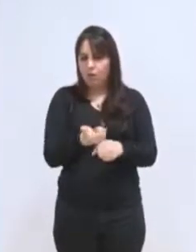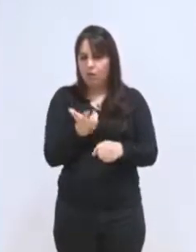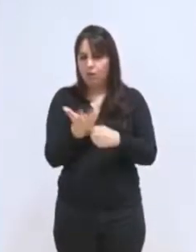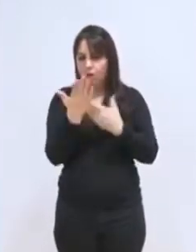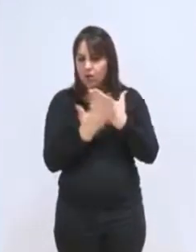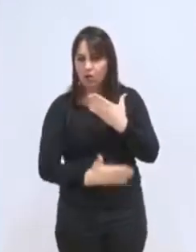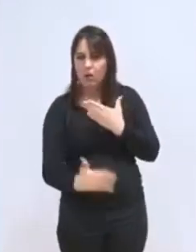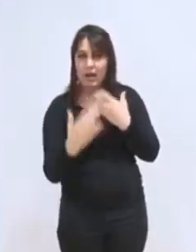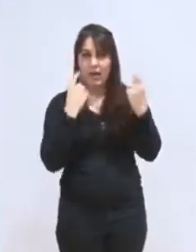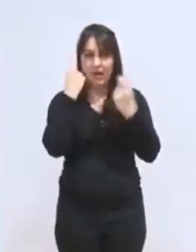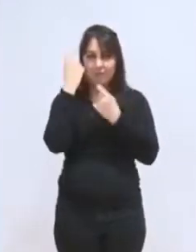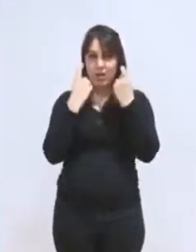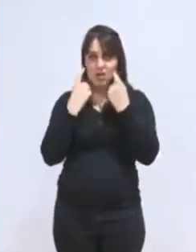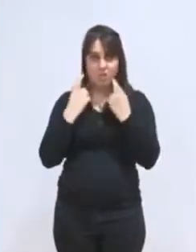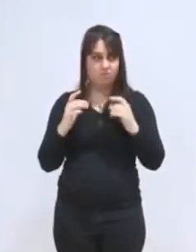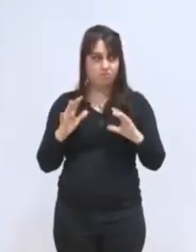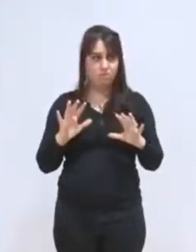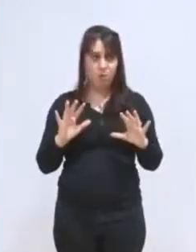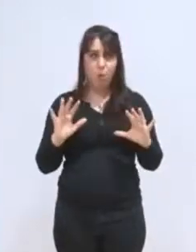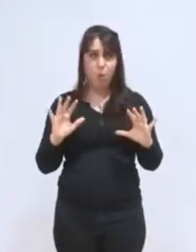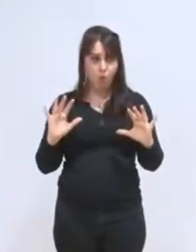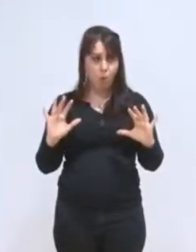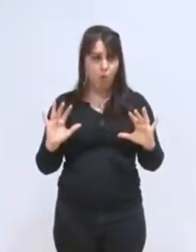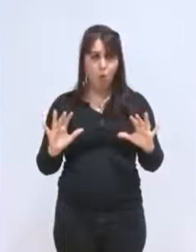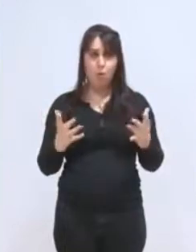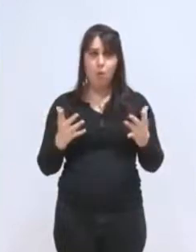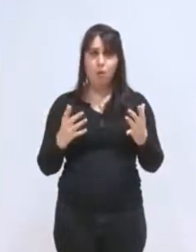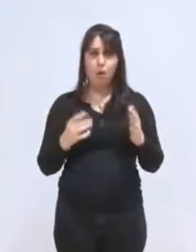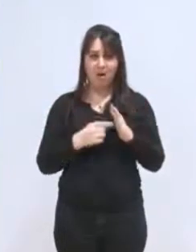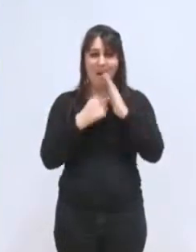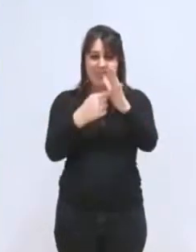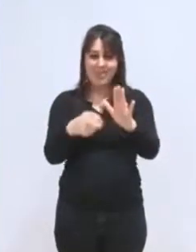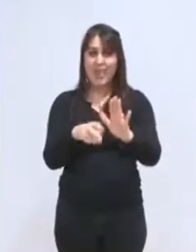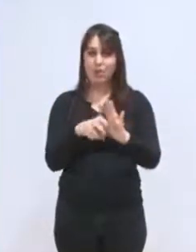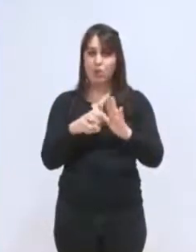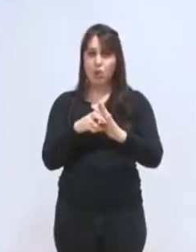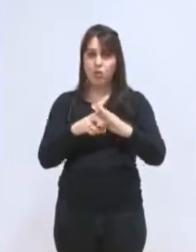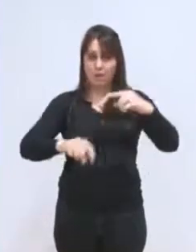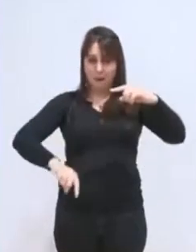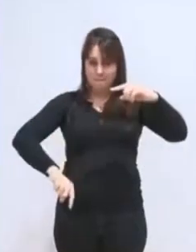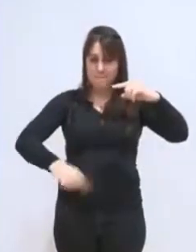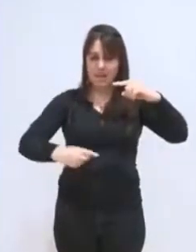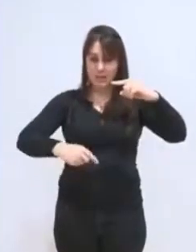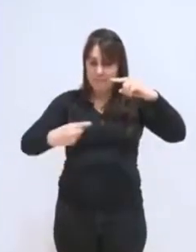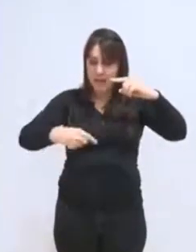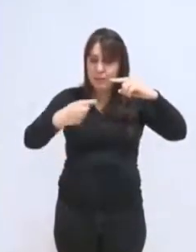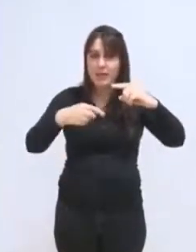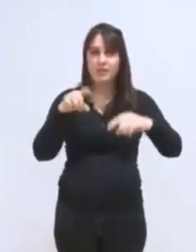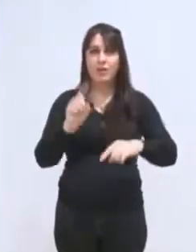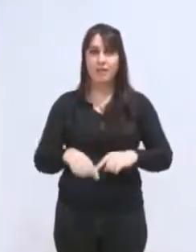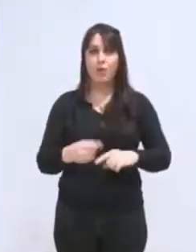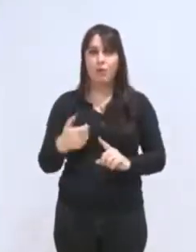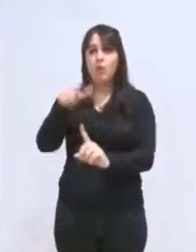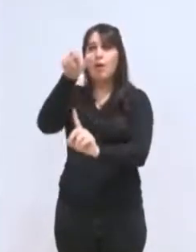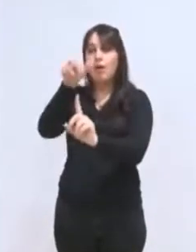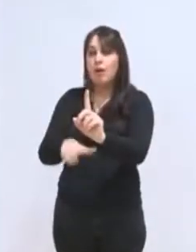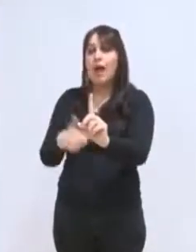qui est de voir comment nous baissons vraiment le niveau de la dette de Grenoble et du poids de la dette pour chaque grenoblois.